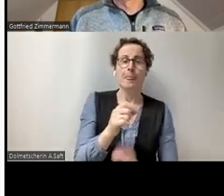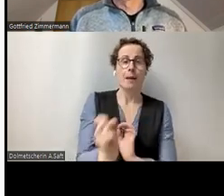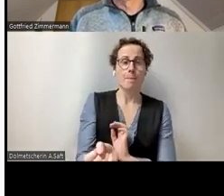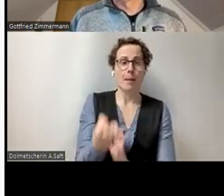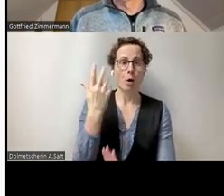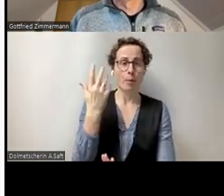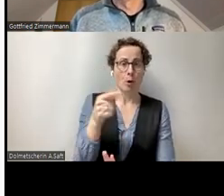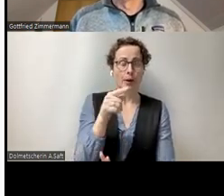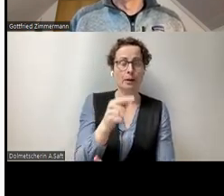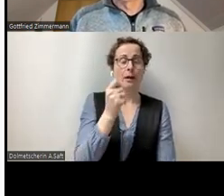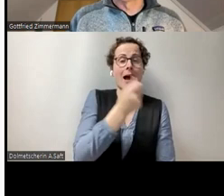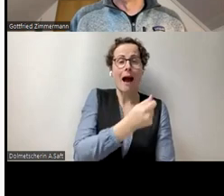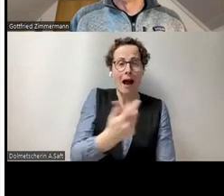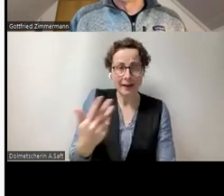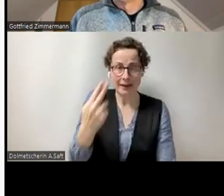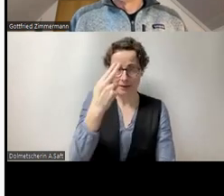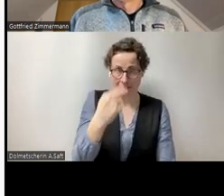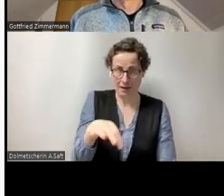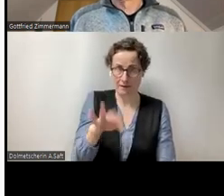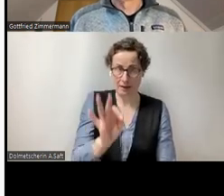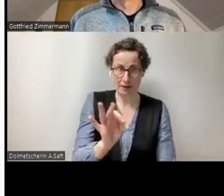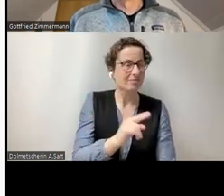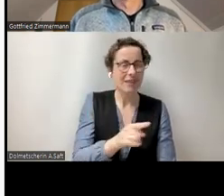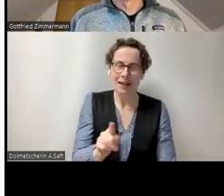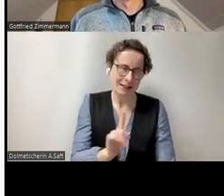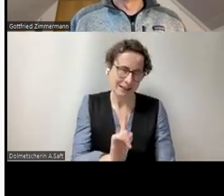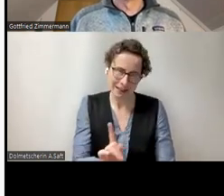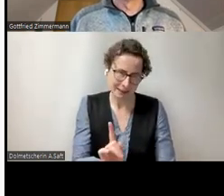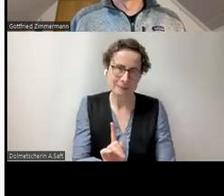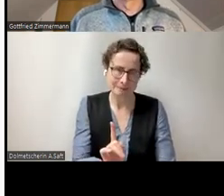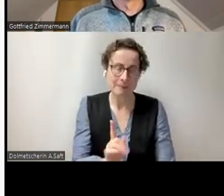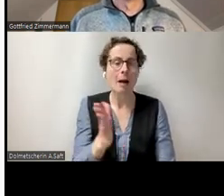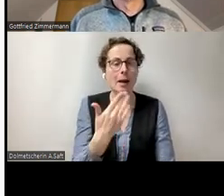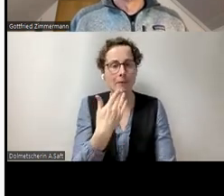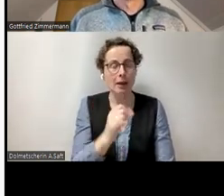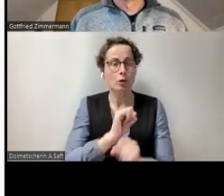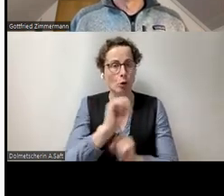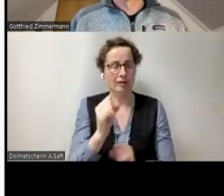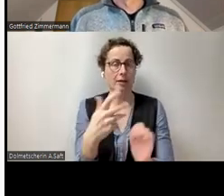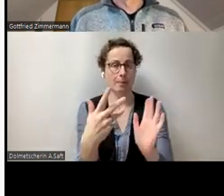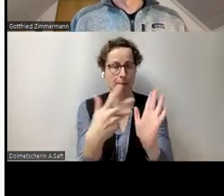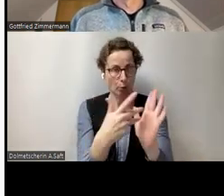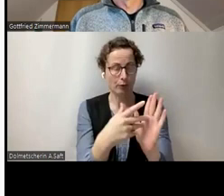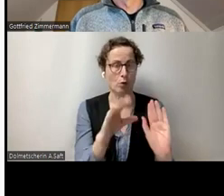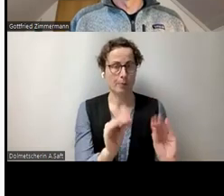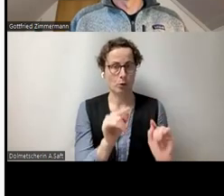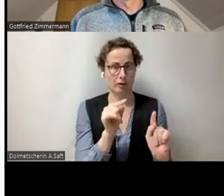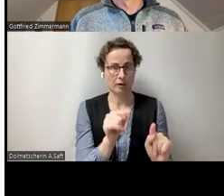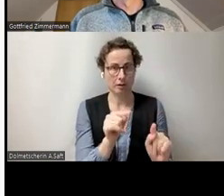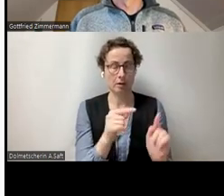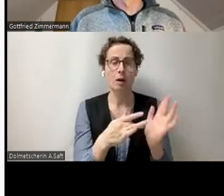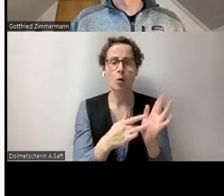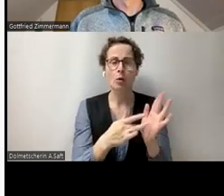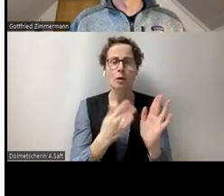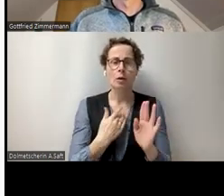möglichen Fehler, der Barrieren aber nicht alle. Ich empfehle es aber, es anzuwenden, weil man gerne Dinge vergisst und